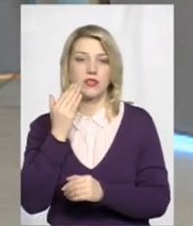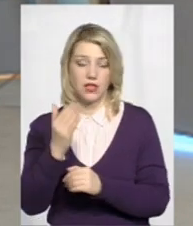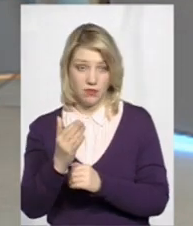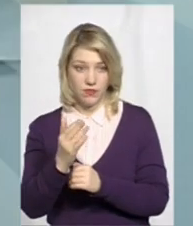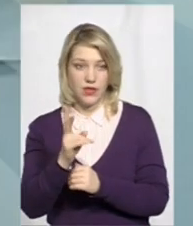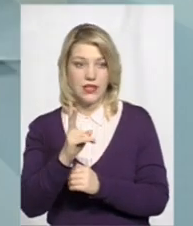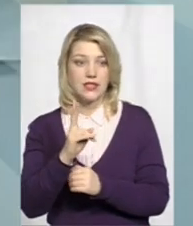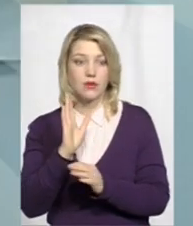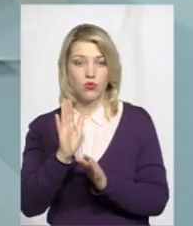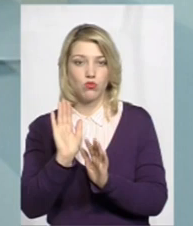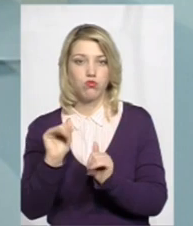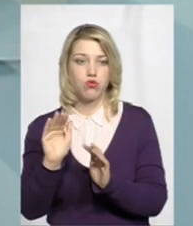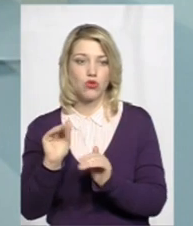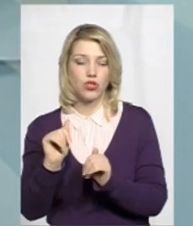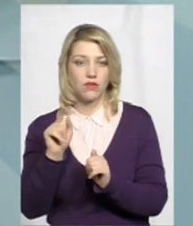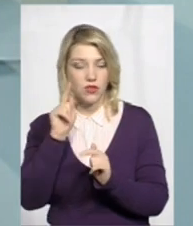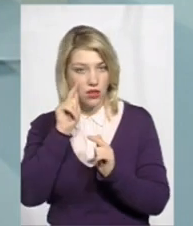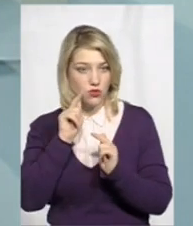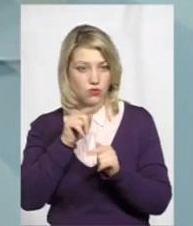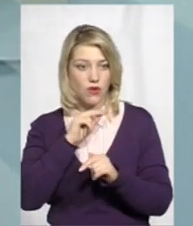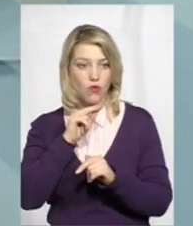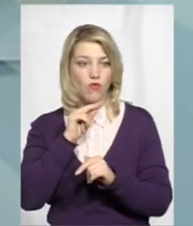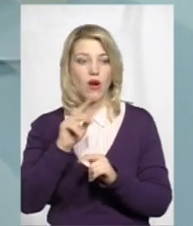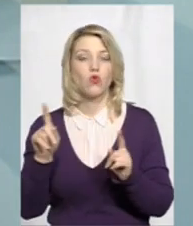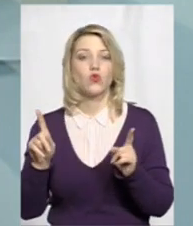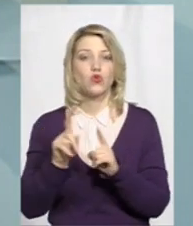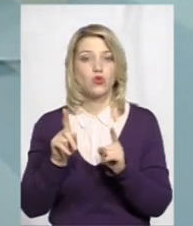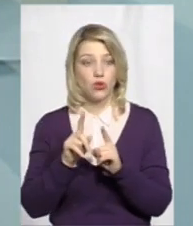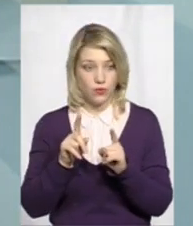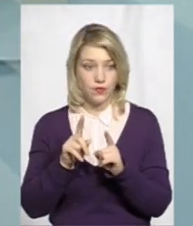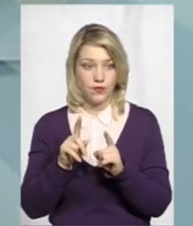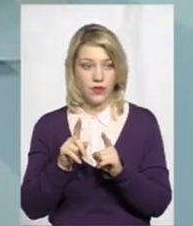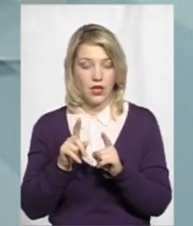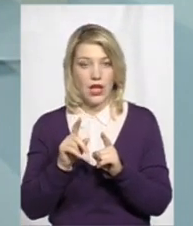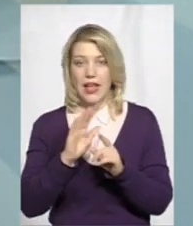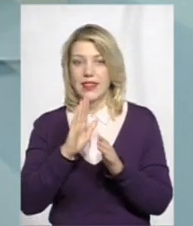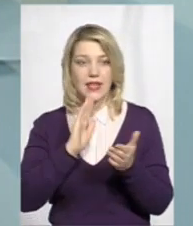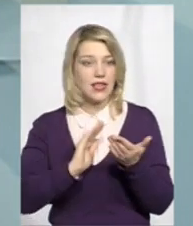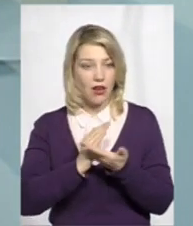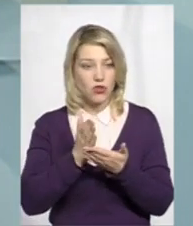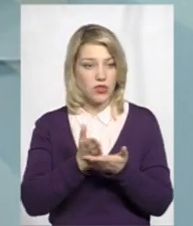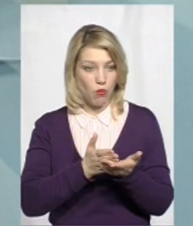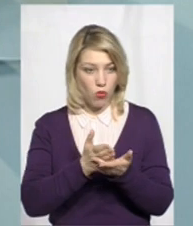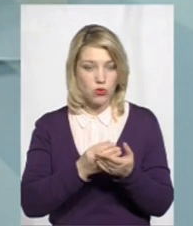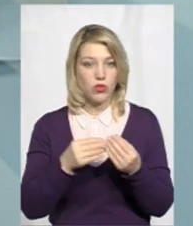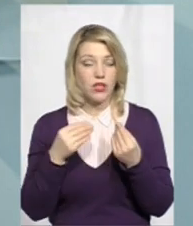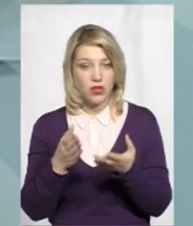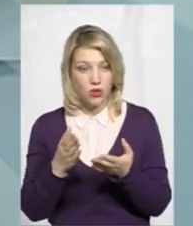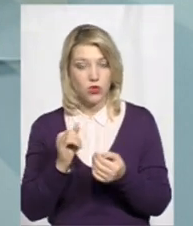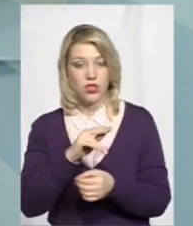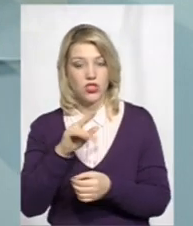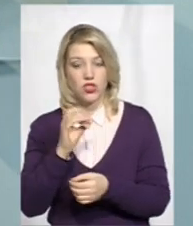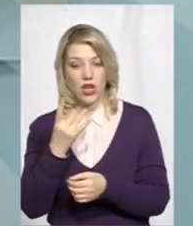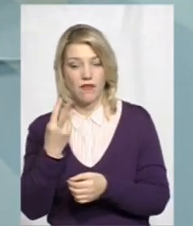З ким мають прощатися? Він там акцентував увагу на тому, що неякісні послуги надають. І от з червня